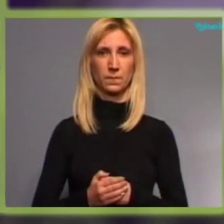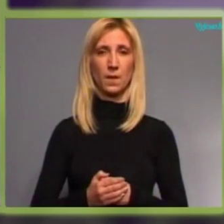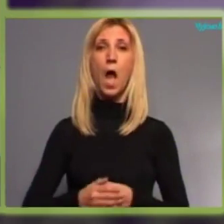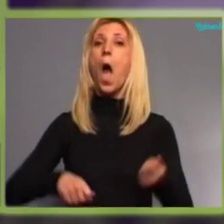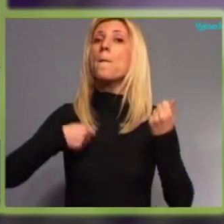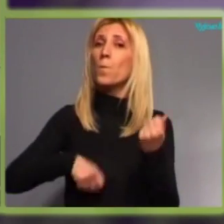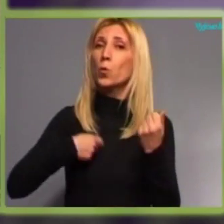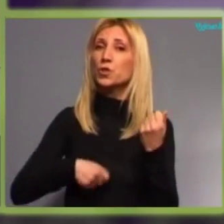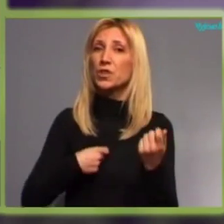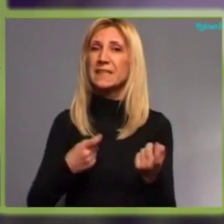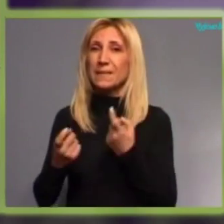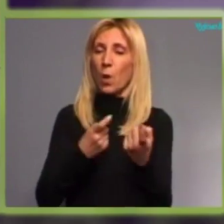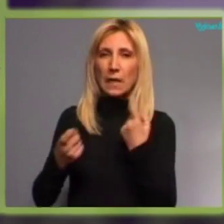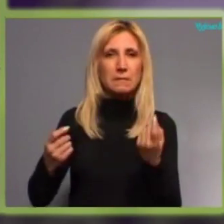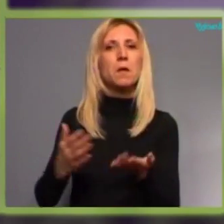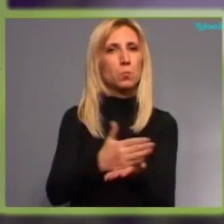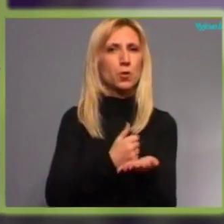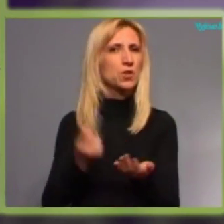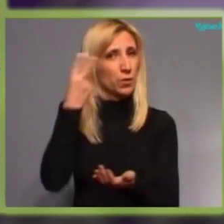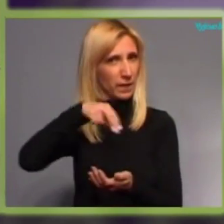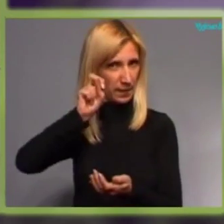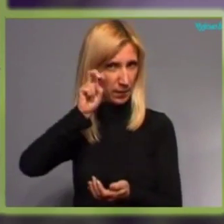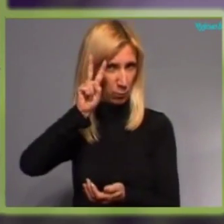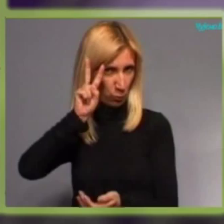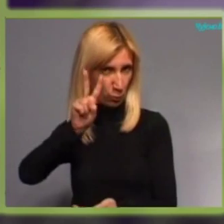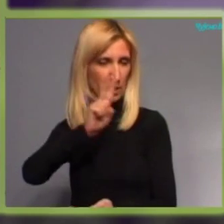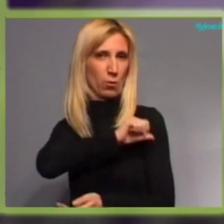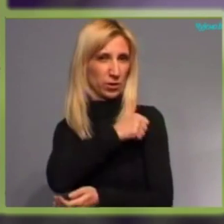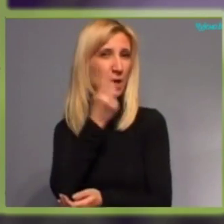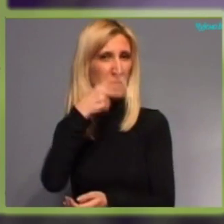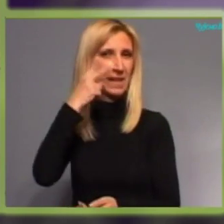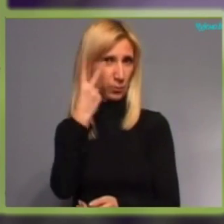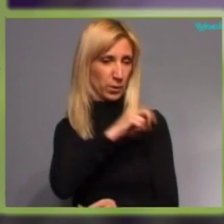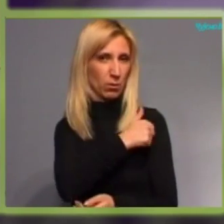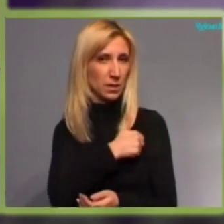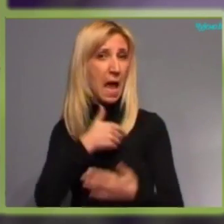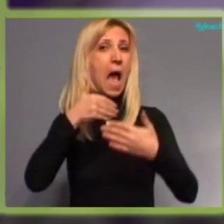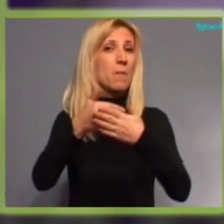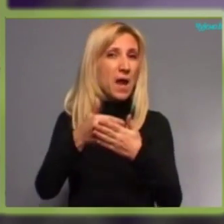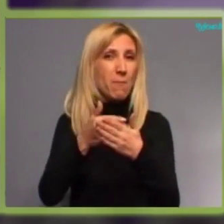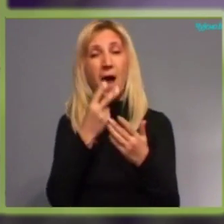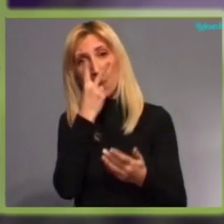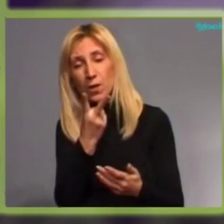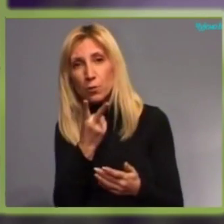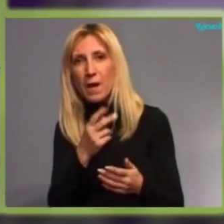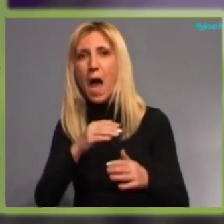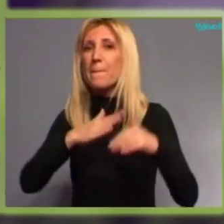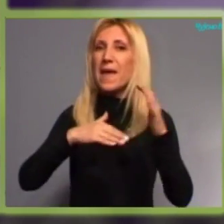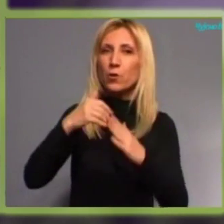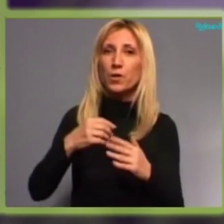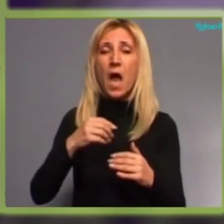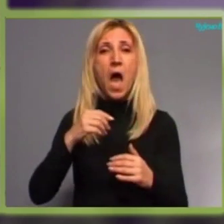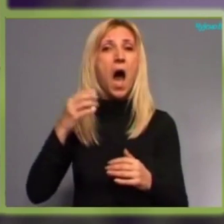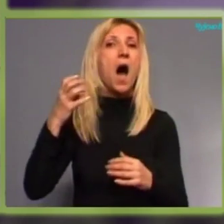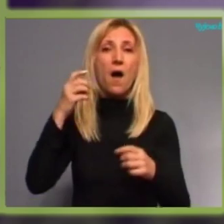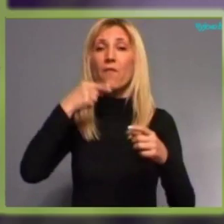Muzičke stimulacije primenjujemo od 2002. godine po ugledu na metod, verbo-tonalni metod